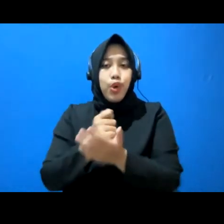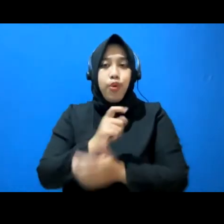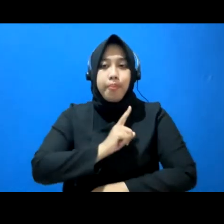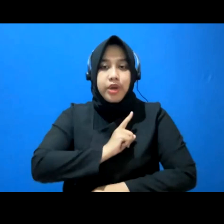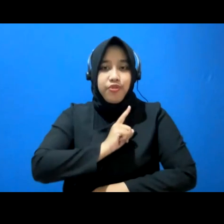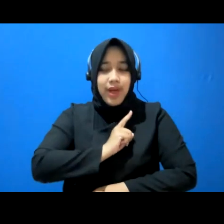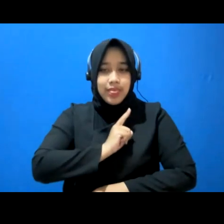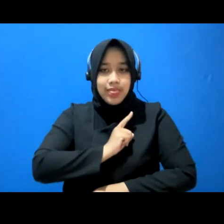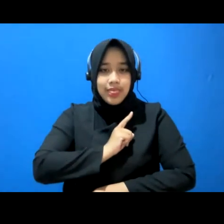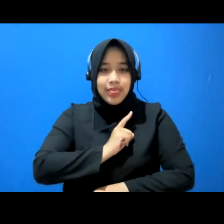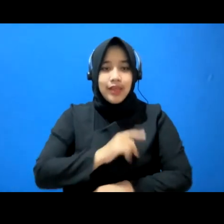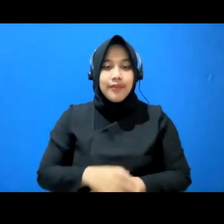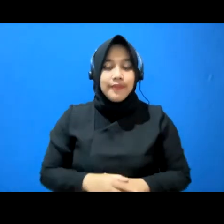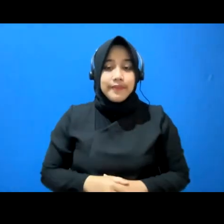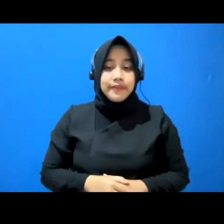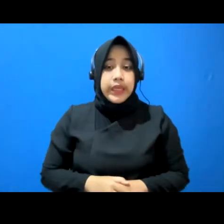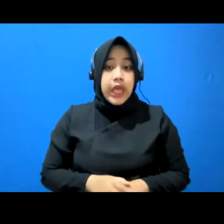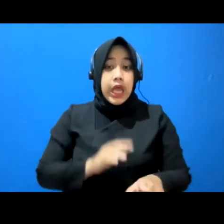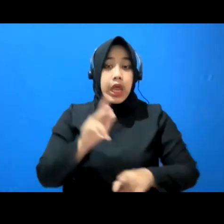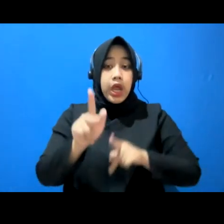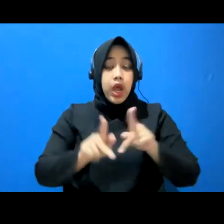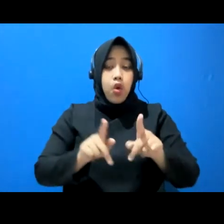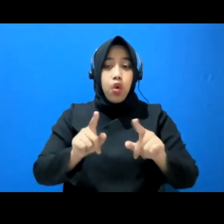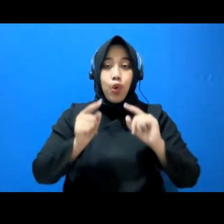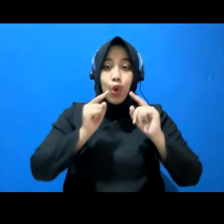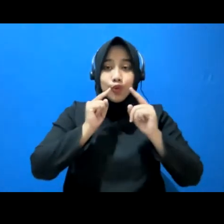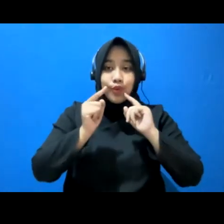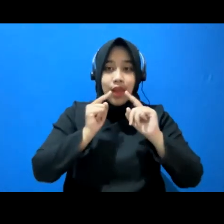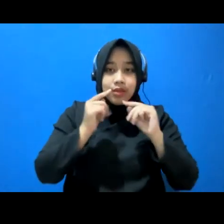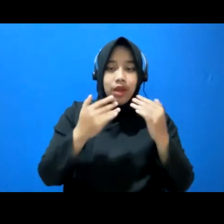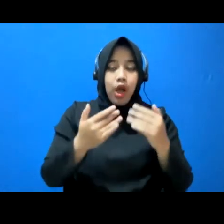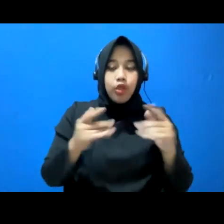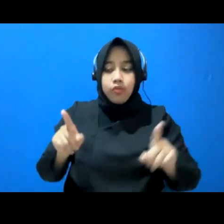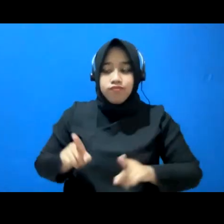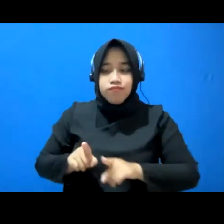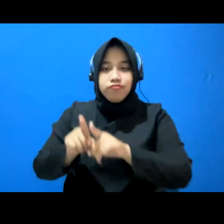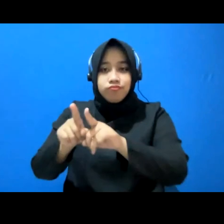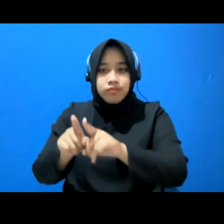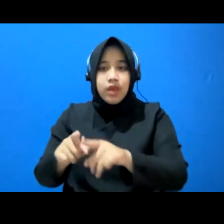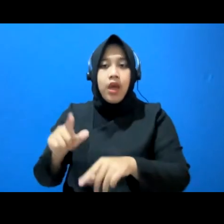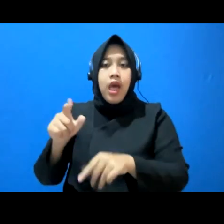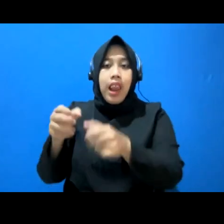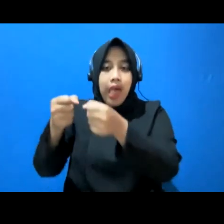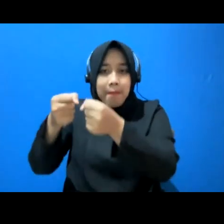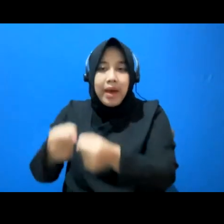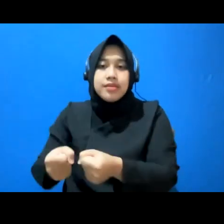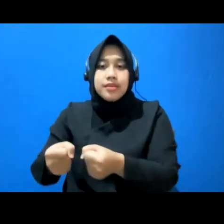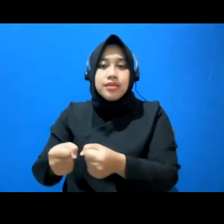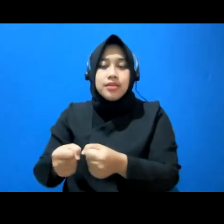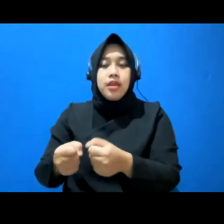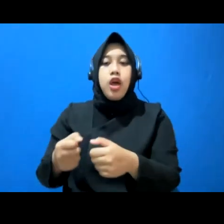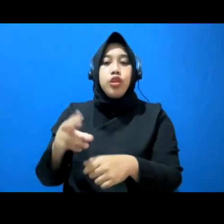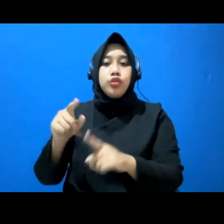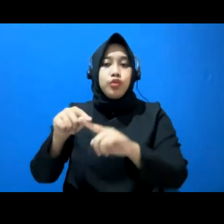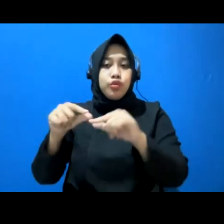Bahkan kalau kita dampingi konsultasi di lapas, di rutan atau sedang